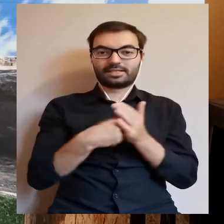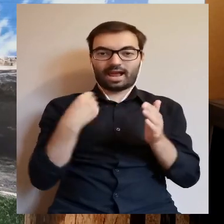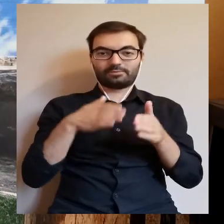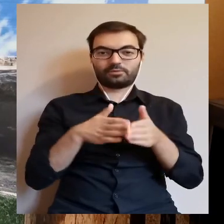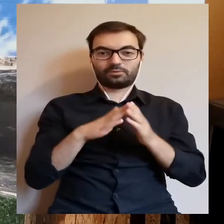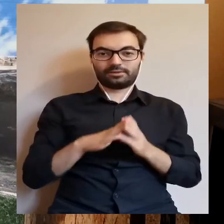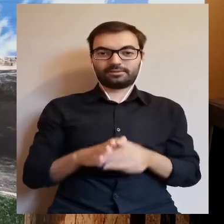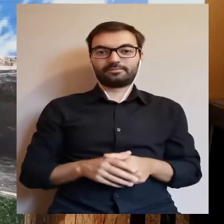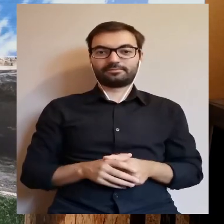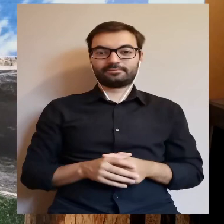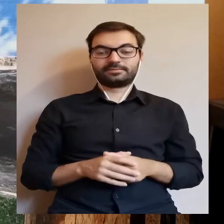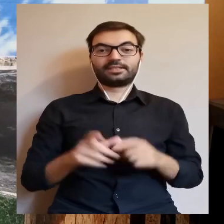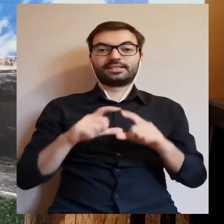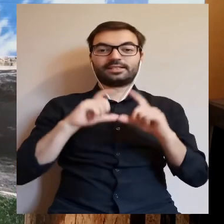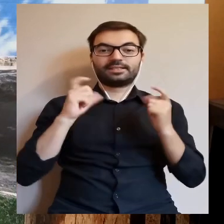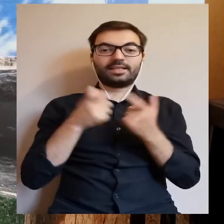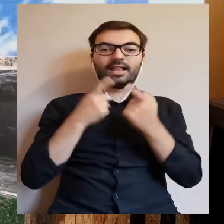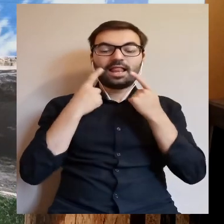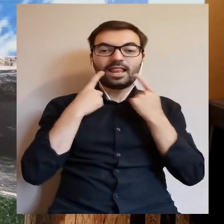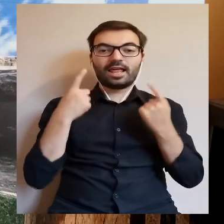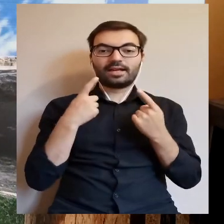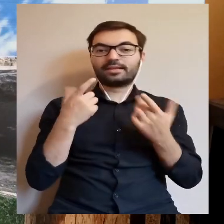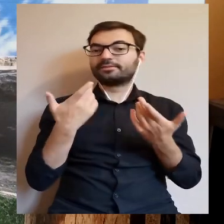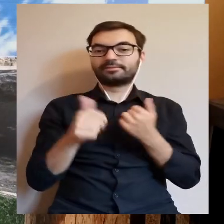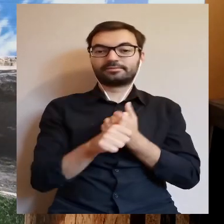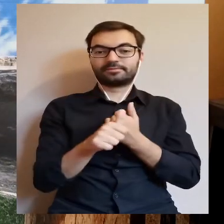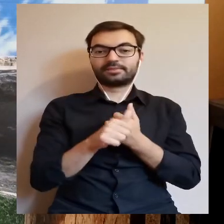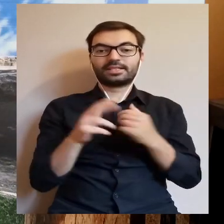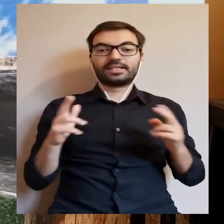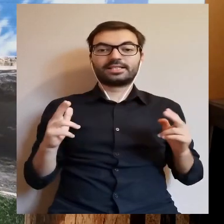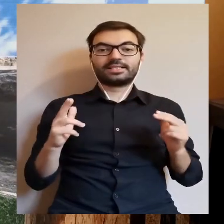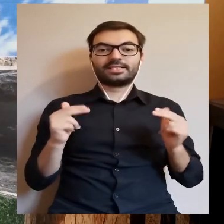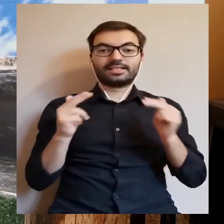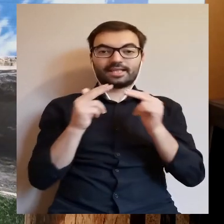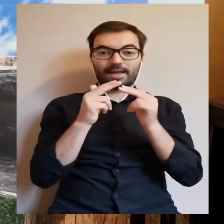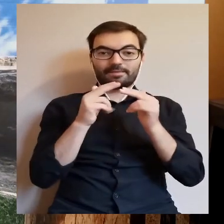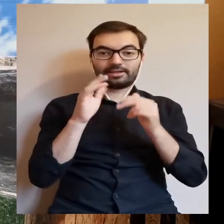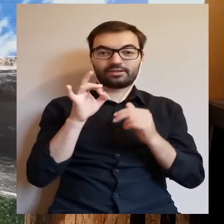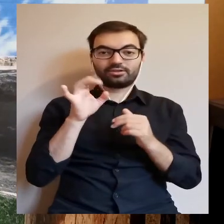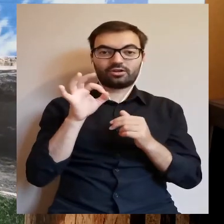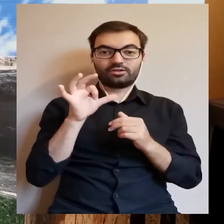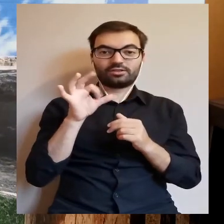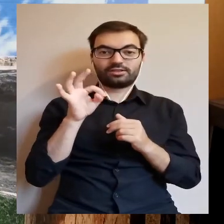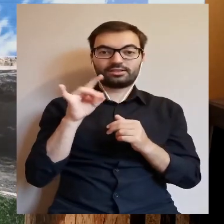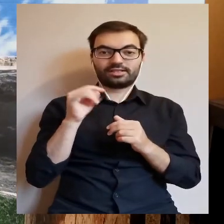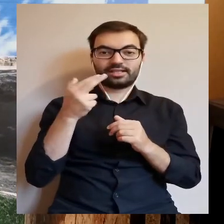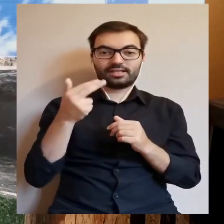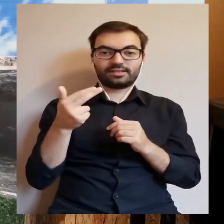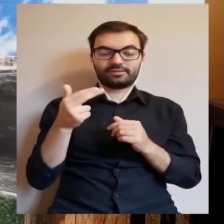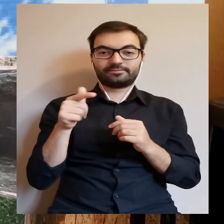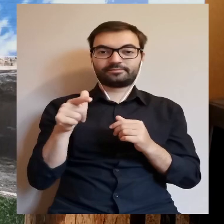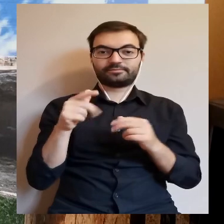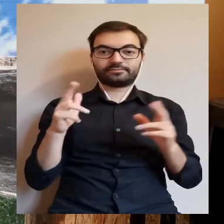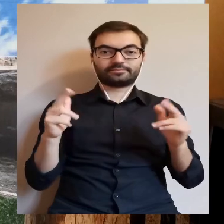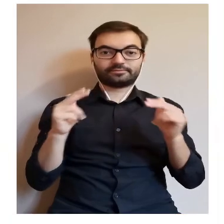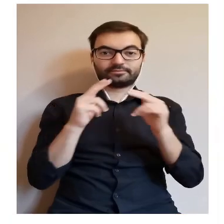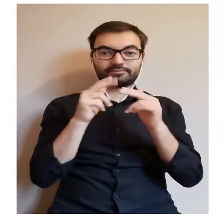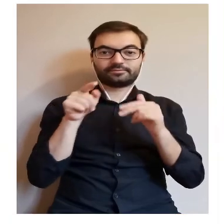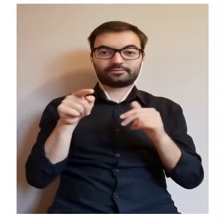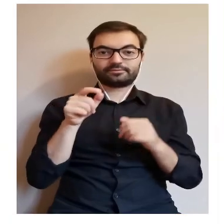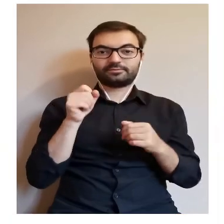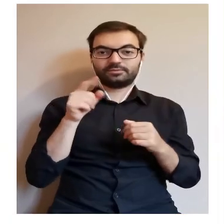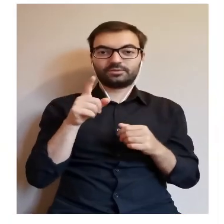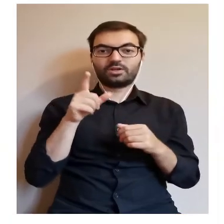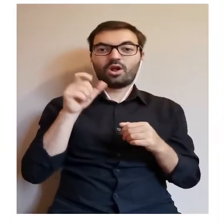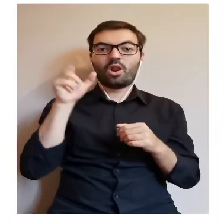Bo w ogóle cała legenda dotyczy tego, że z zamku w Gostninie, to mamy tutaj zamek, w którym nie